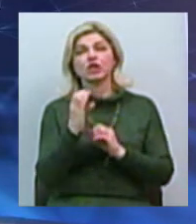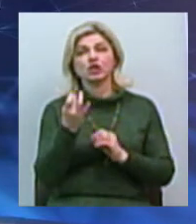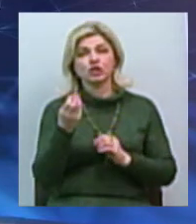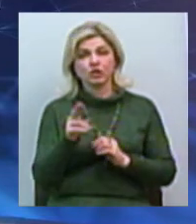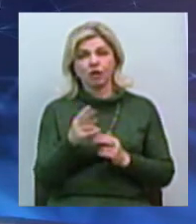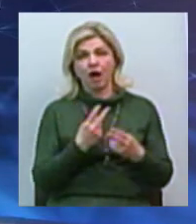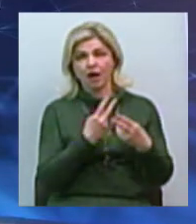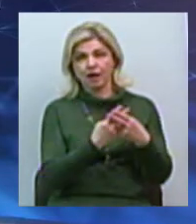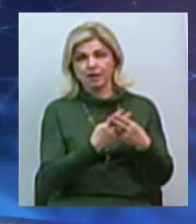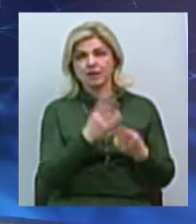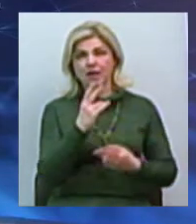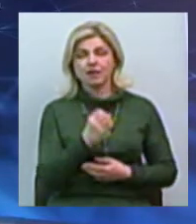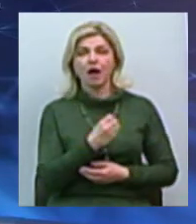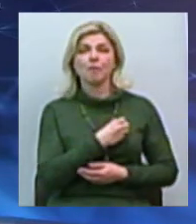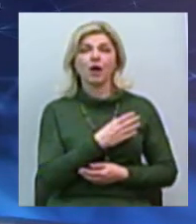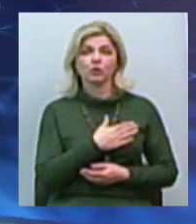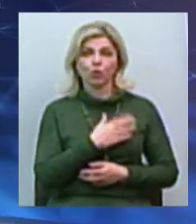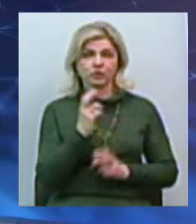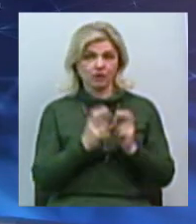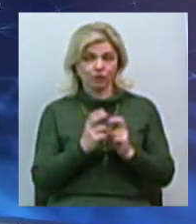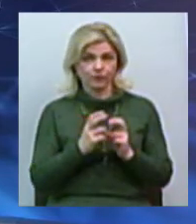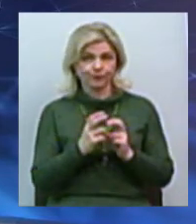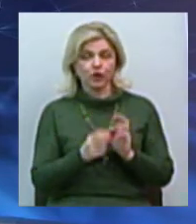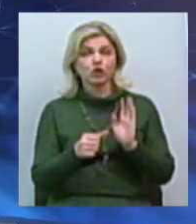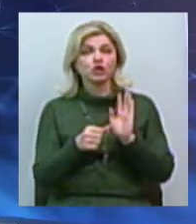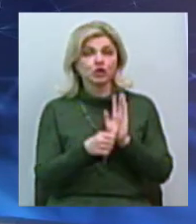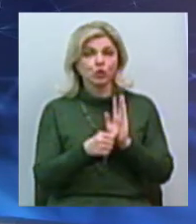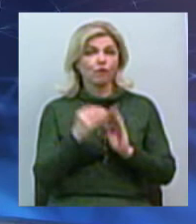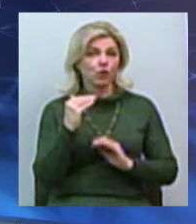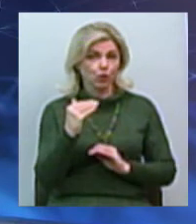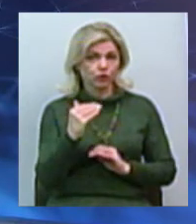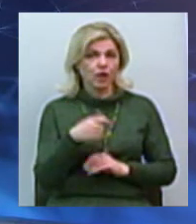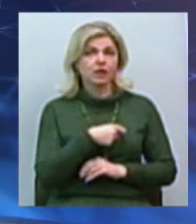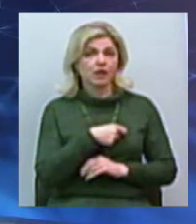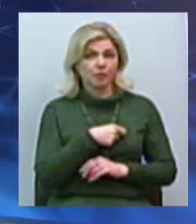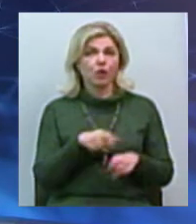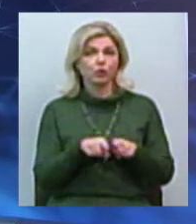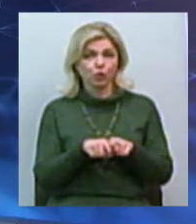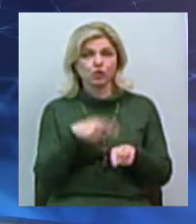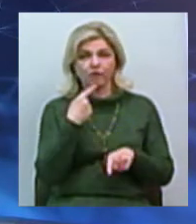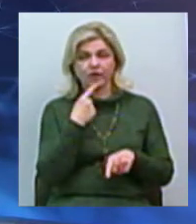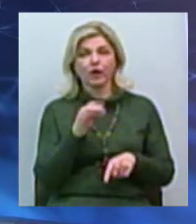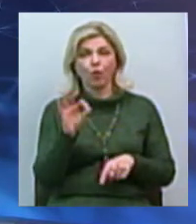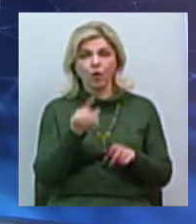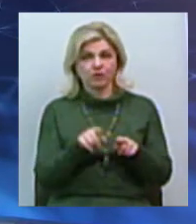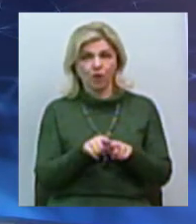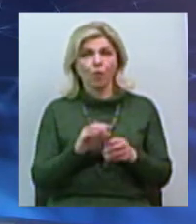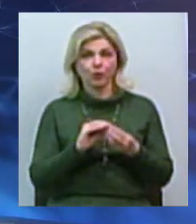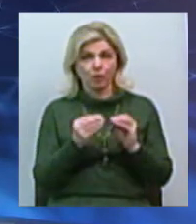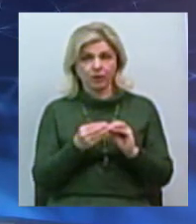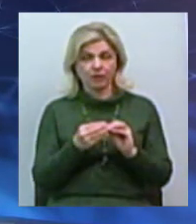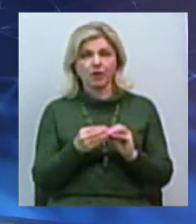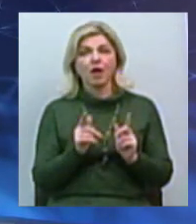заводу. На сесії Миколаївської міської ради 6 лютого депутати також говорили про цю проблему. Підтримали звернення до